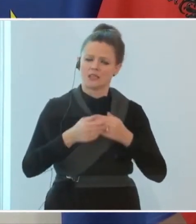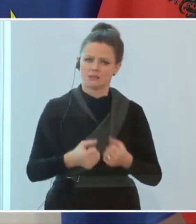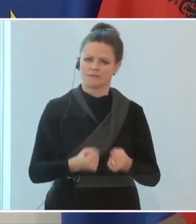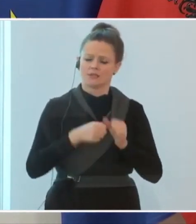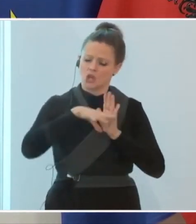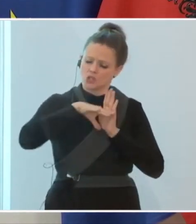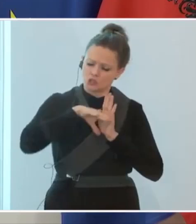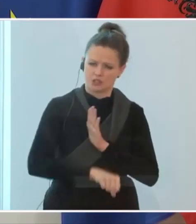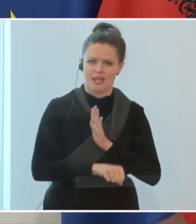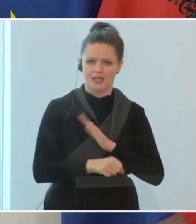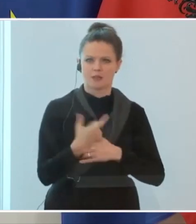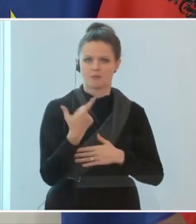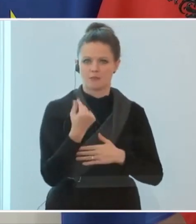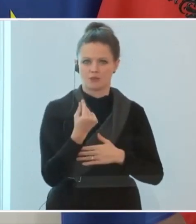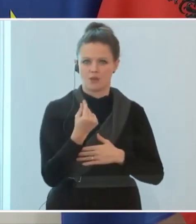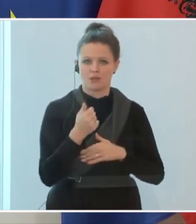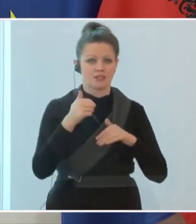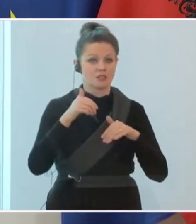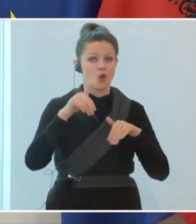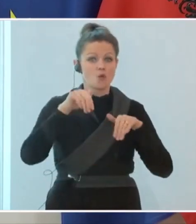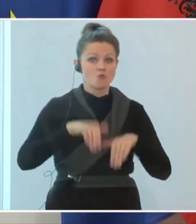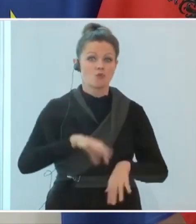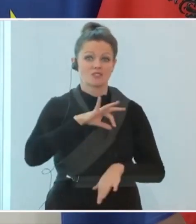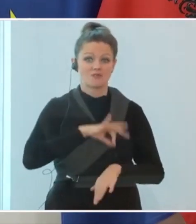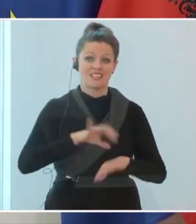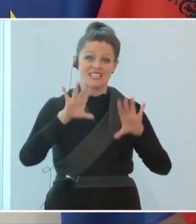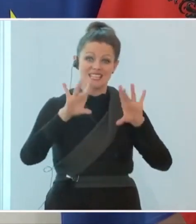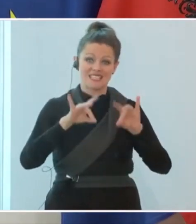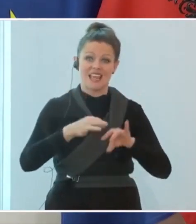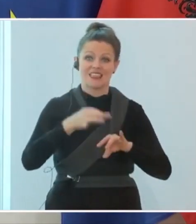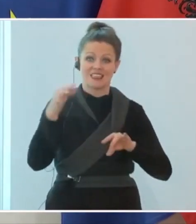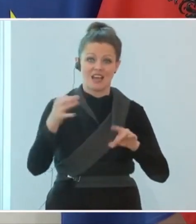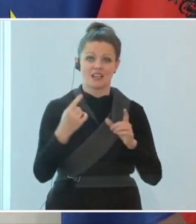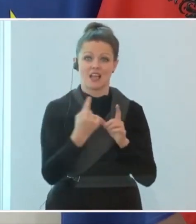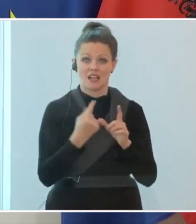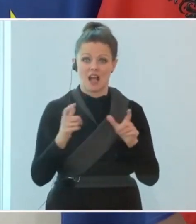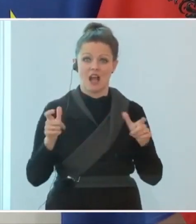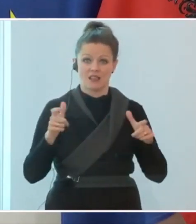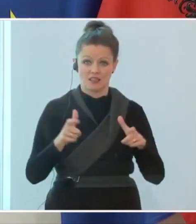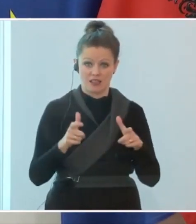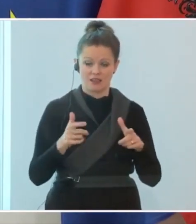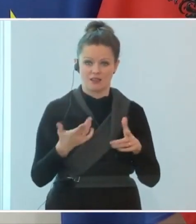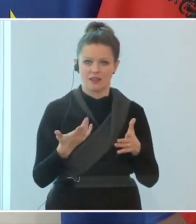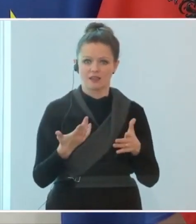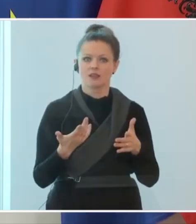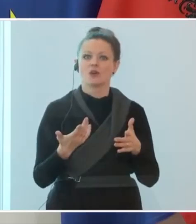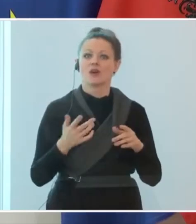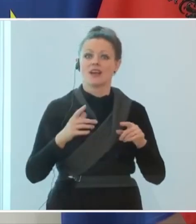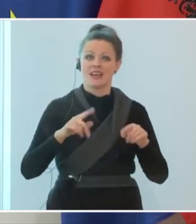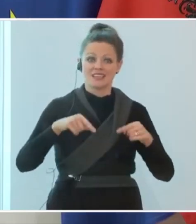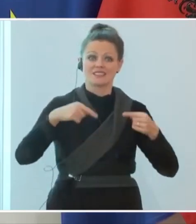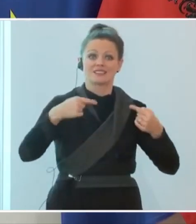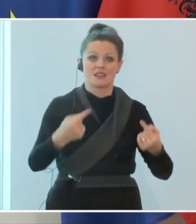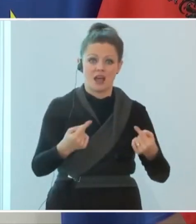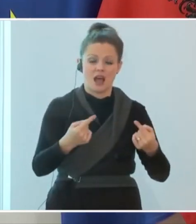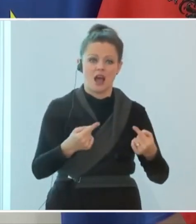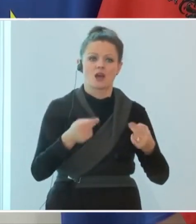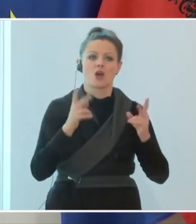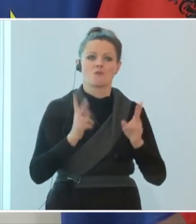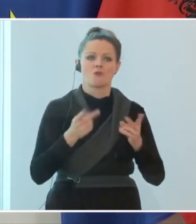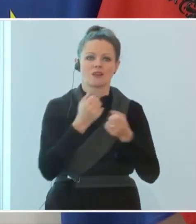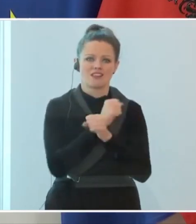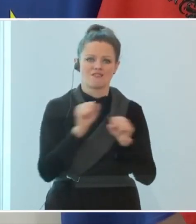dass man mindestens zehn Tage in Quarantäne muss und erst sich nach dem fünften Tag Quarantäne, wenn man nach Österreich einreist, erst